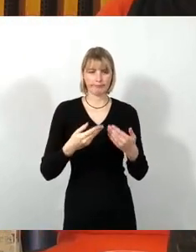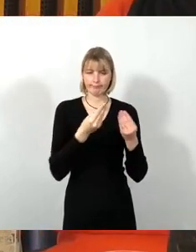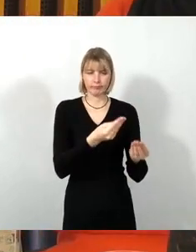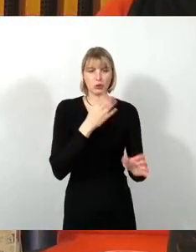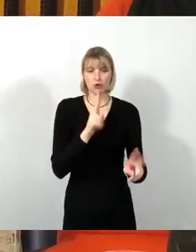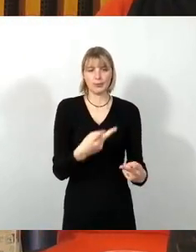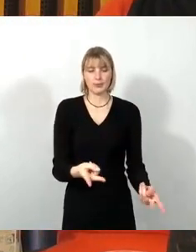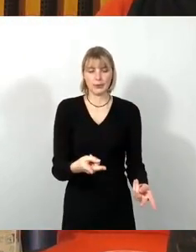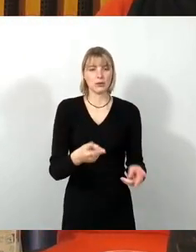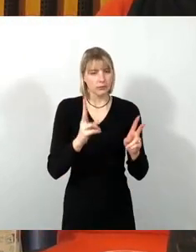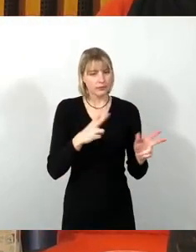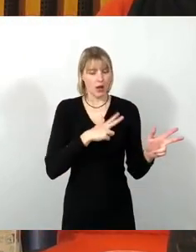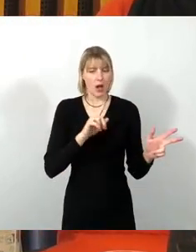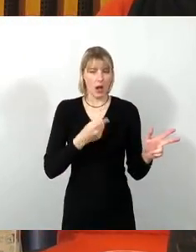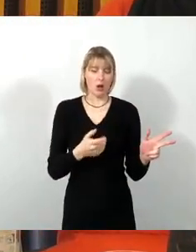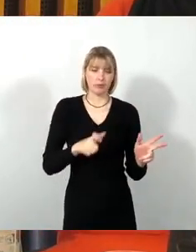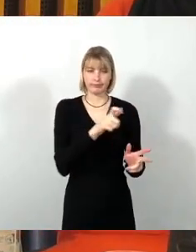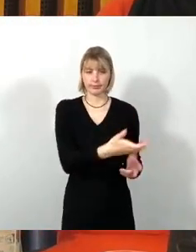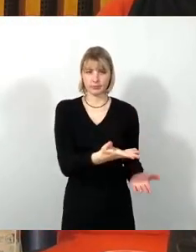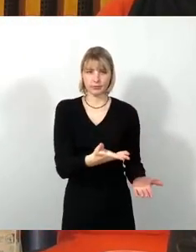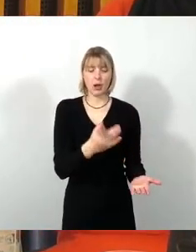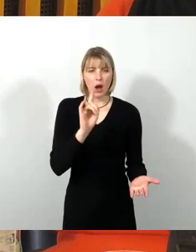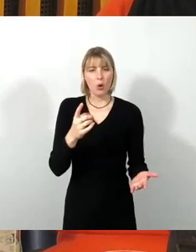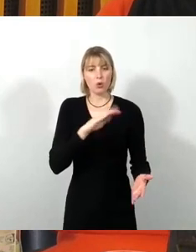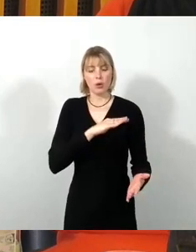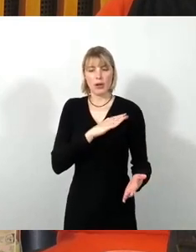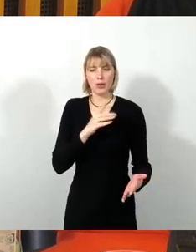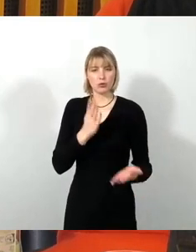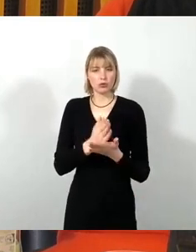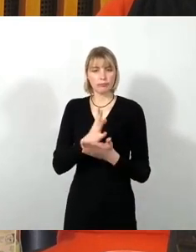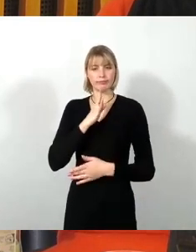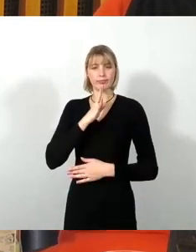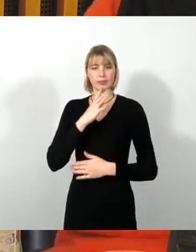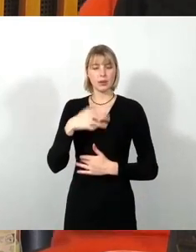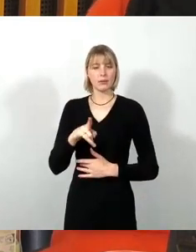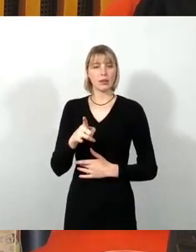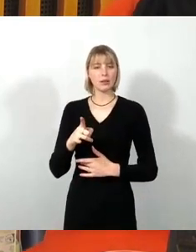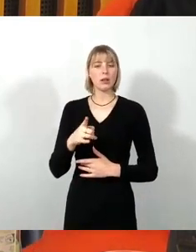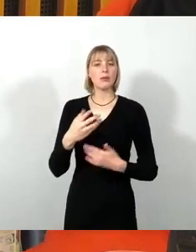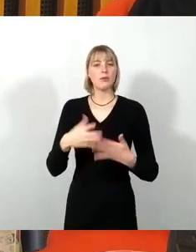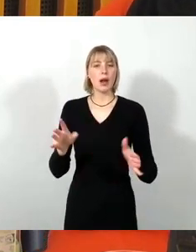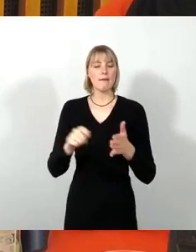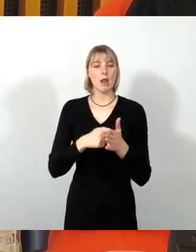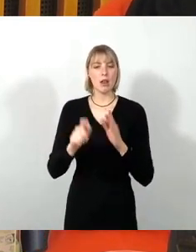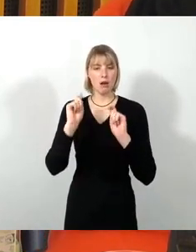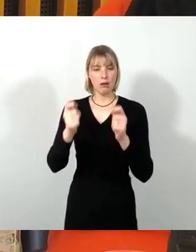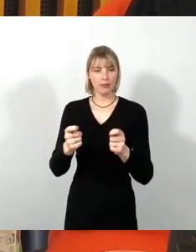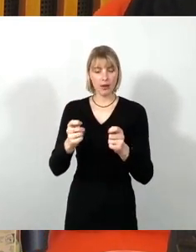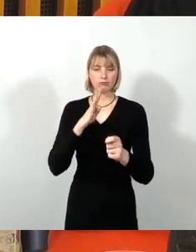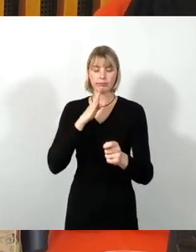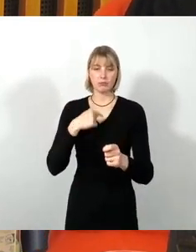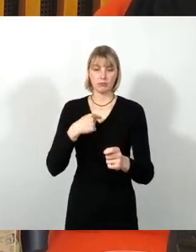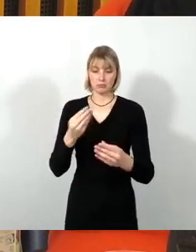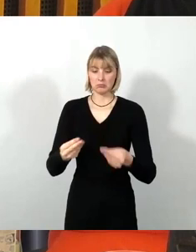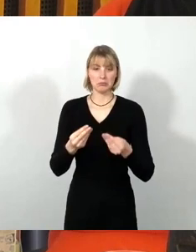formuliert und die Kollegin stand ja auch vorne und hat über einen Änderungsantrag der Freien Wähler gesprochen. Der liegt uns nicht vor. Es ist auch kein